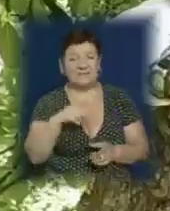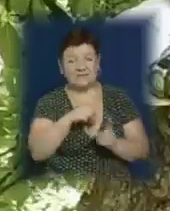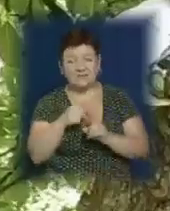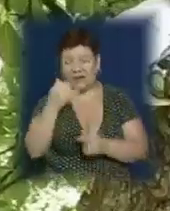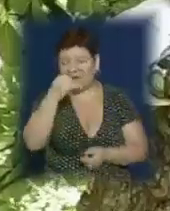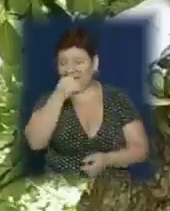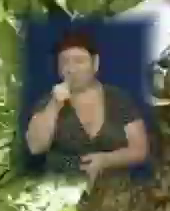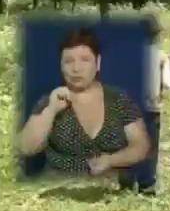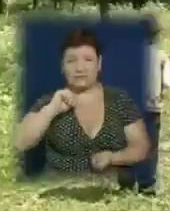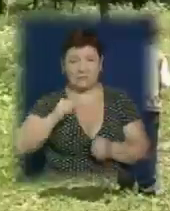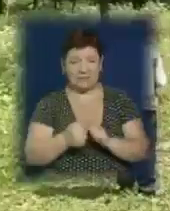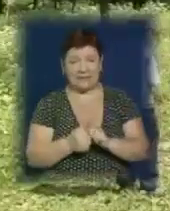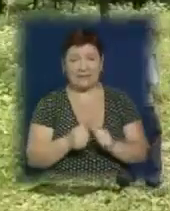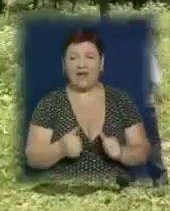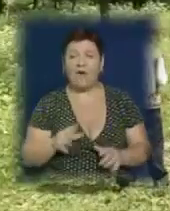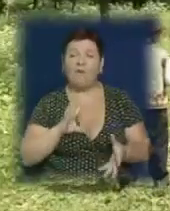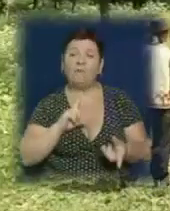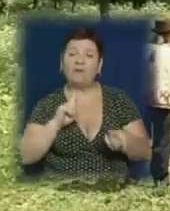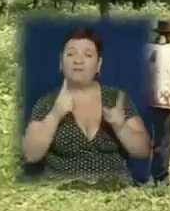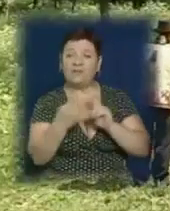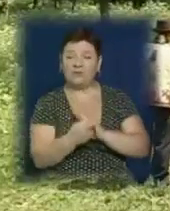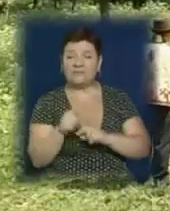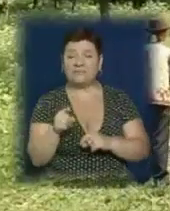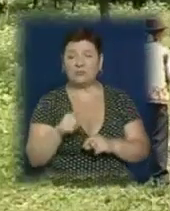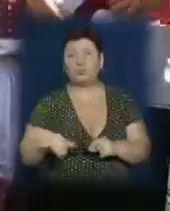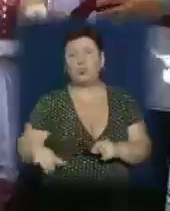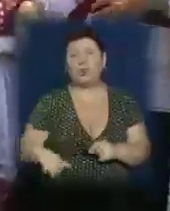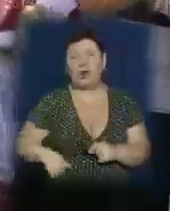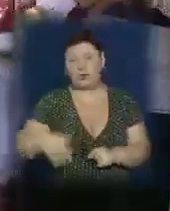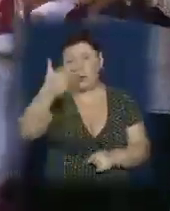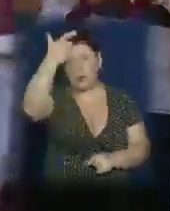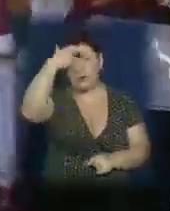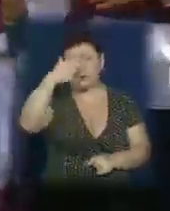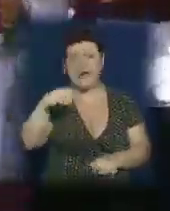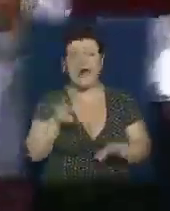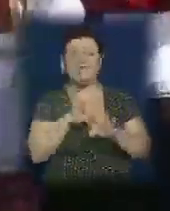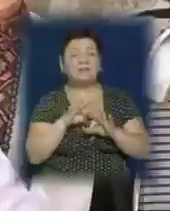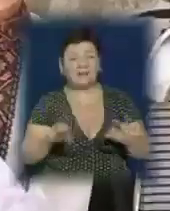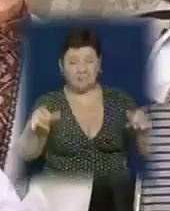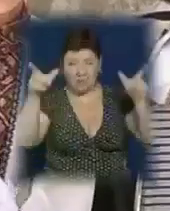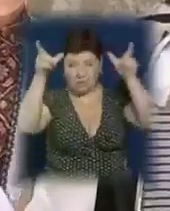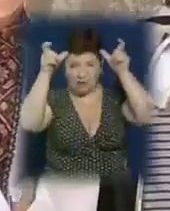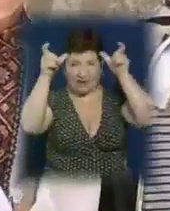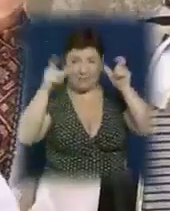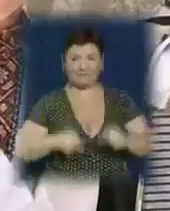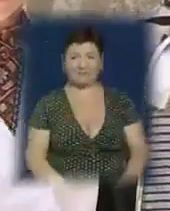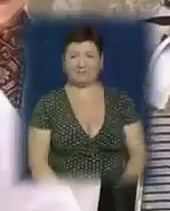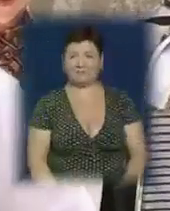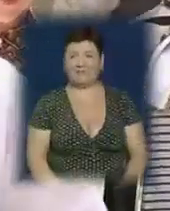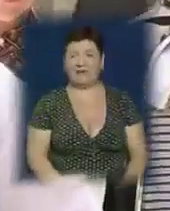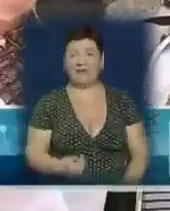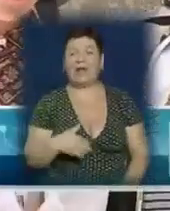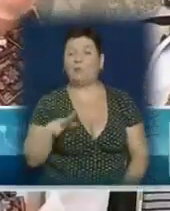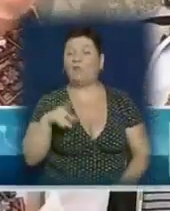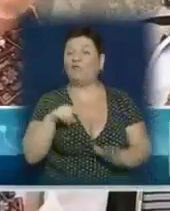Найбільше дітям сподобалось перевтілюватись. Тут бешкетники ставали королями, а відмівники – чортами. Я був в ролі чорта,